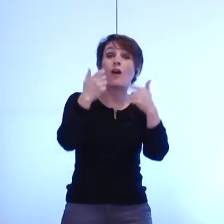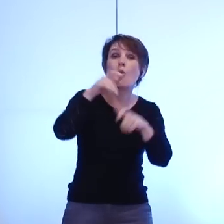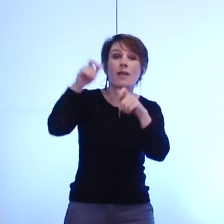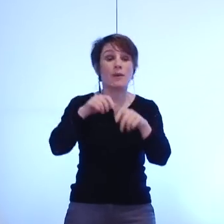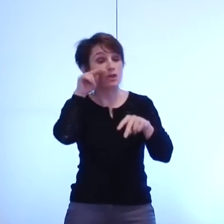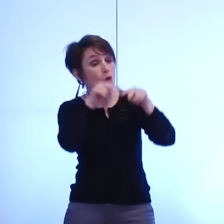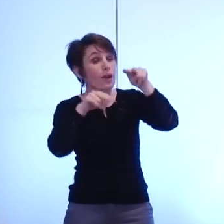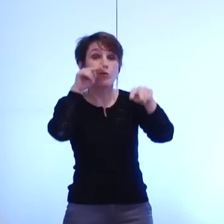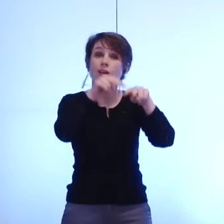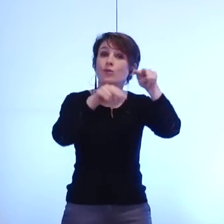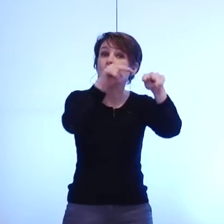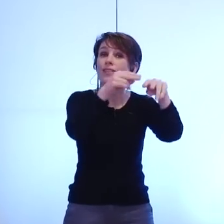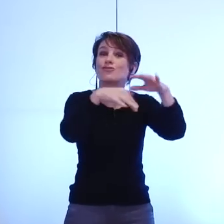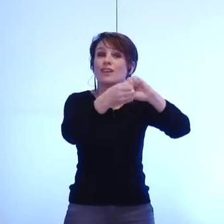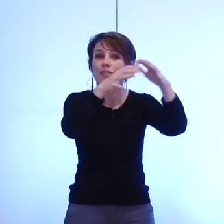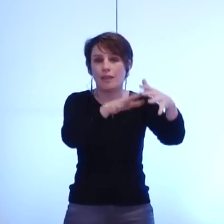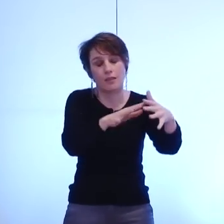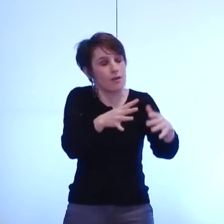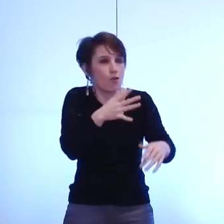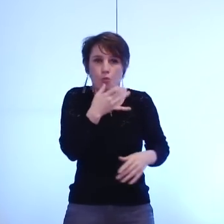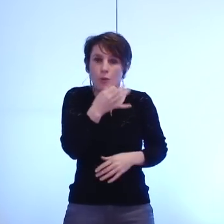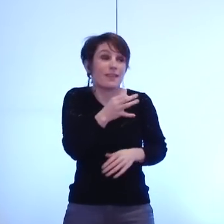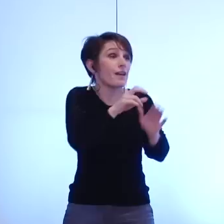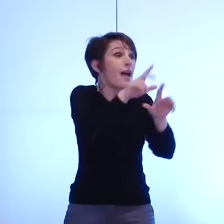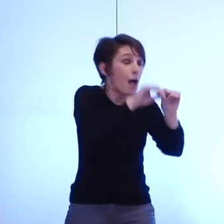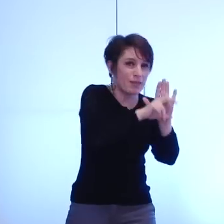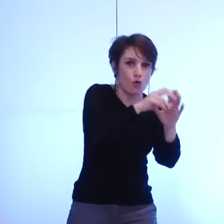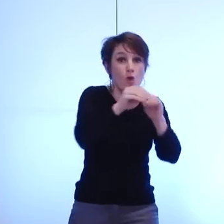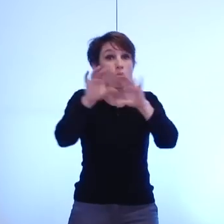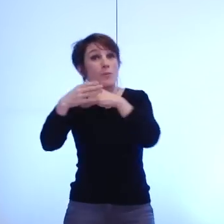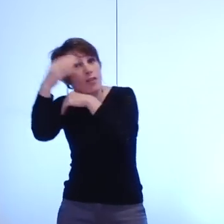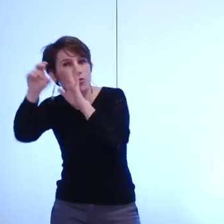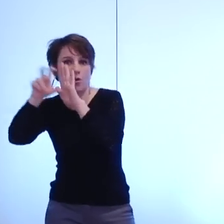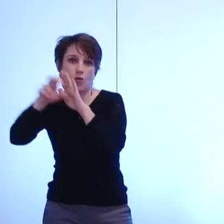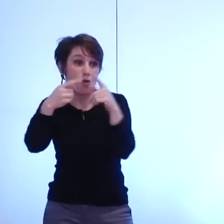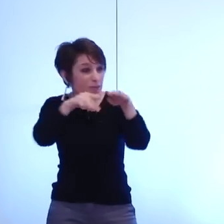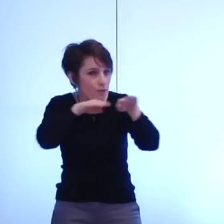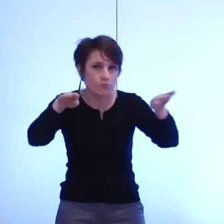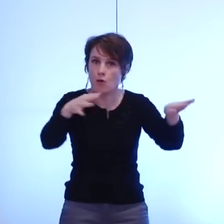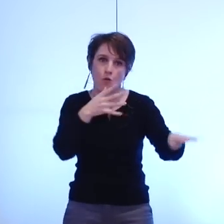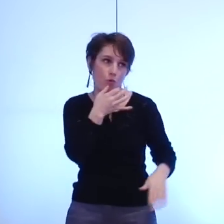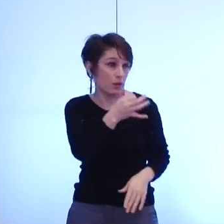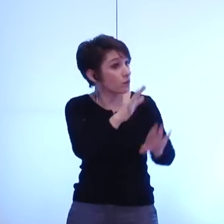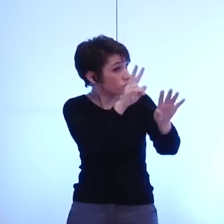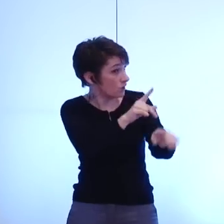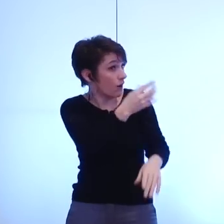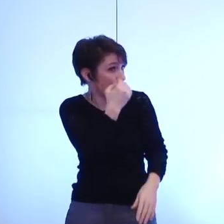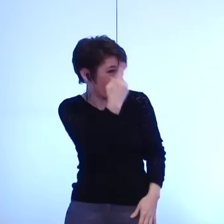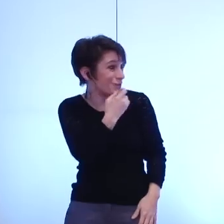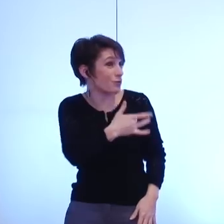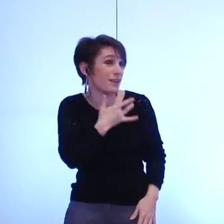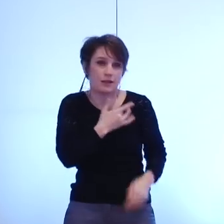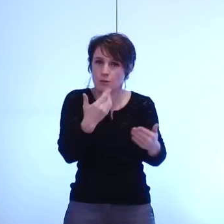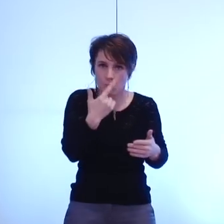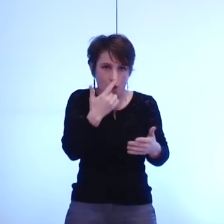c'est techniquement à ce jour impossible à faire mais c'est une question qui est effectivement intéressante et que nous nous posons mais pour l'instant